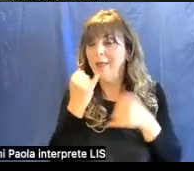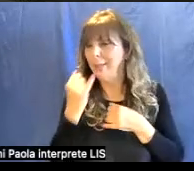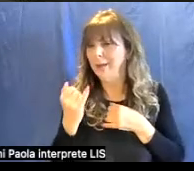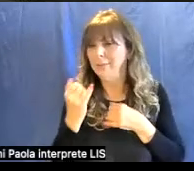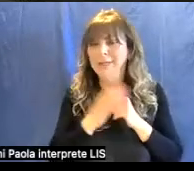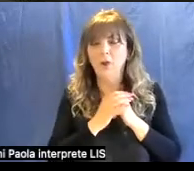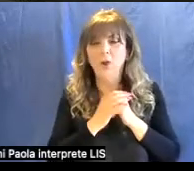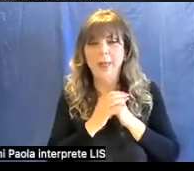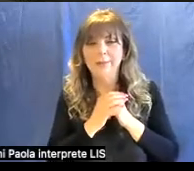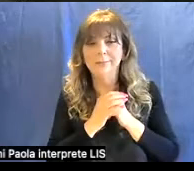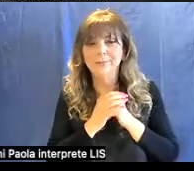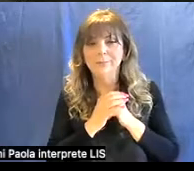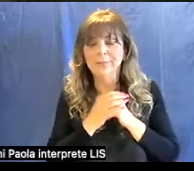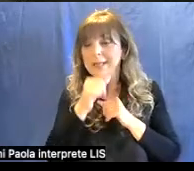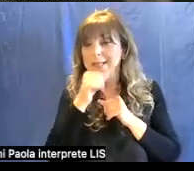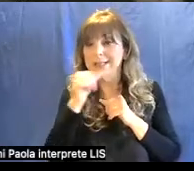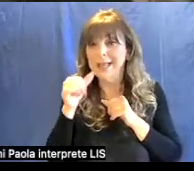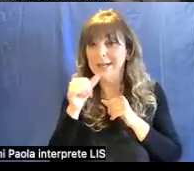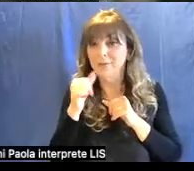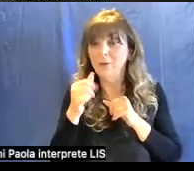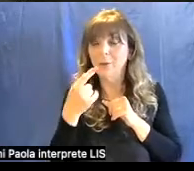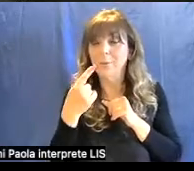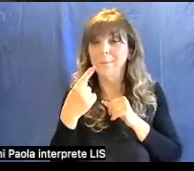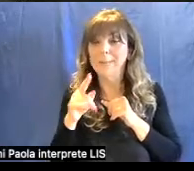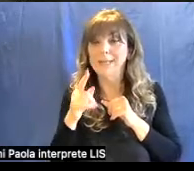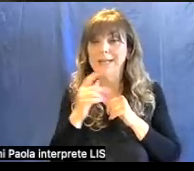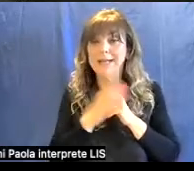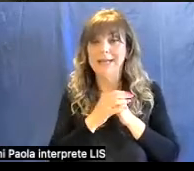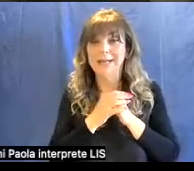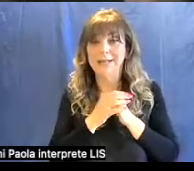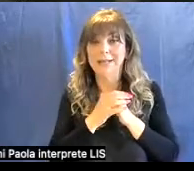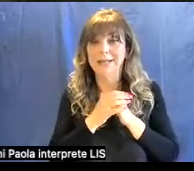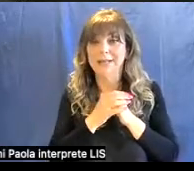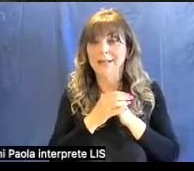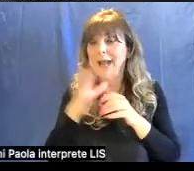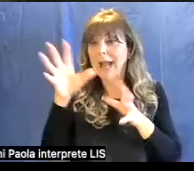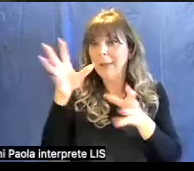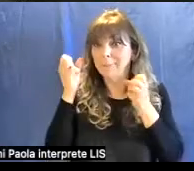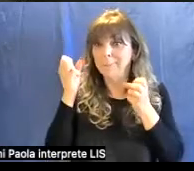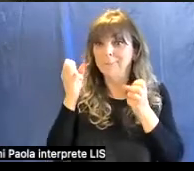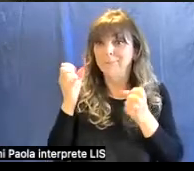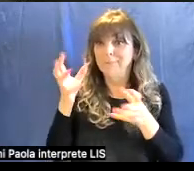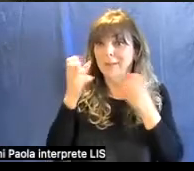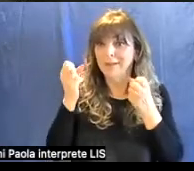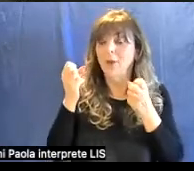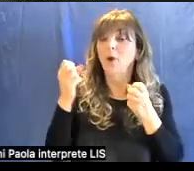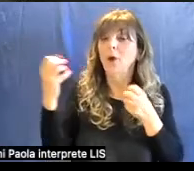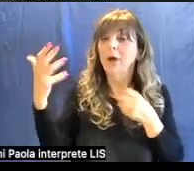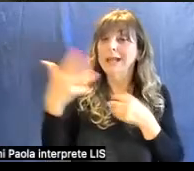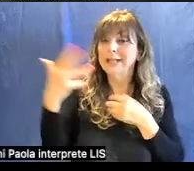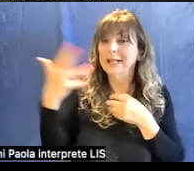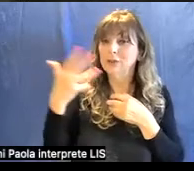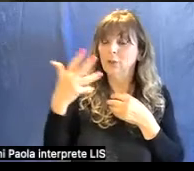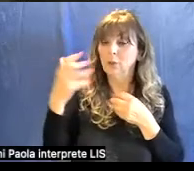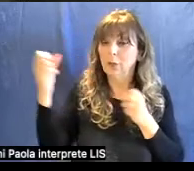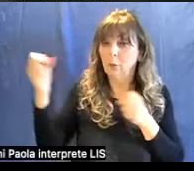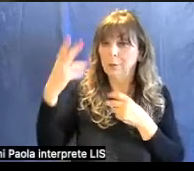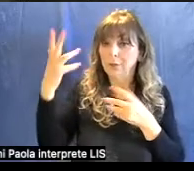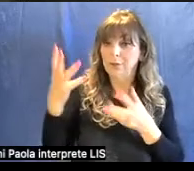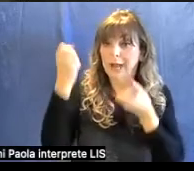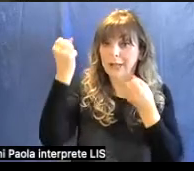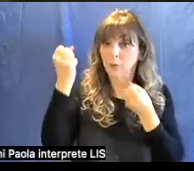che riescono a catturare la radiazione luminosa e a